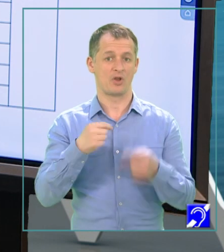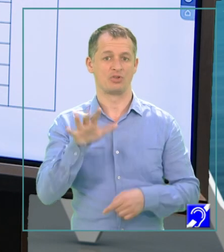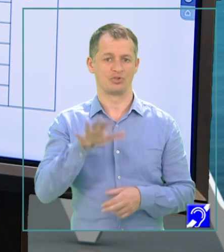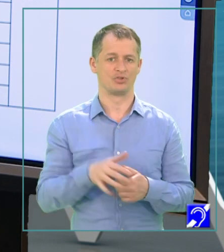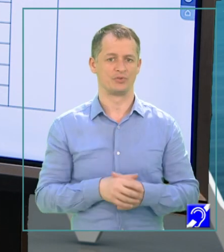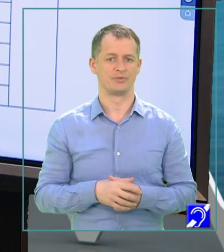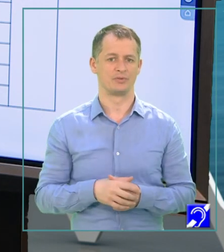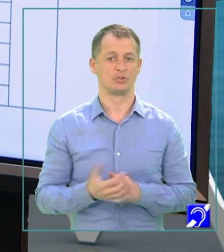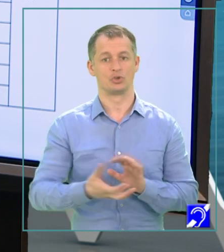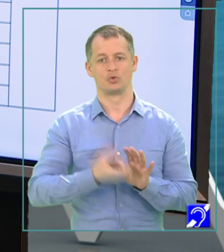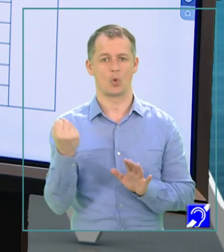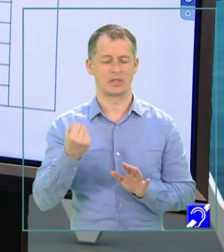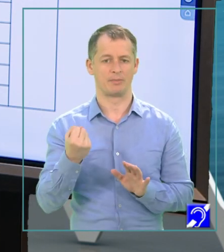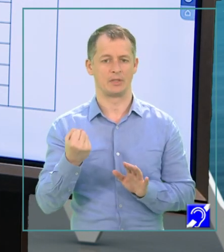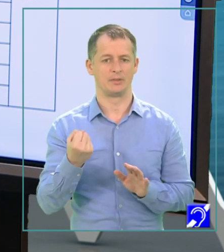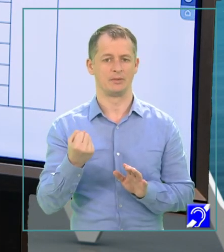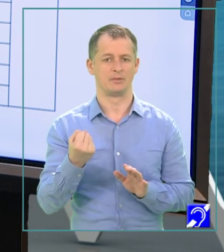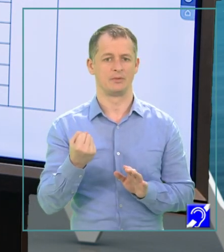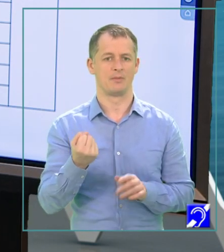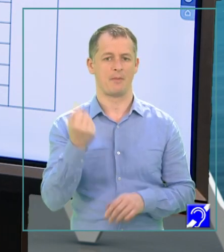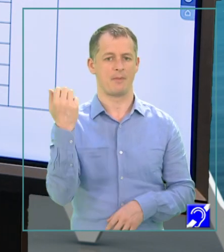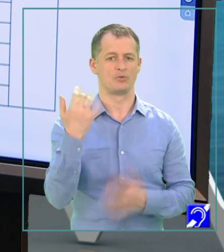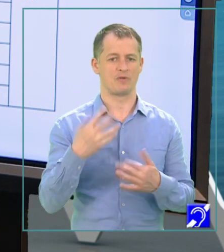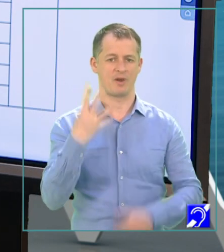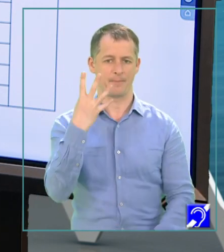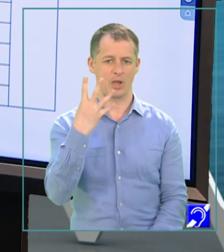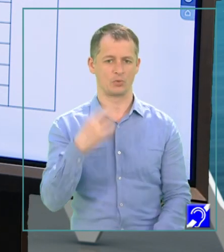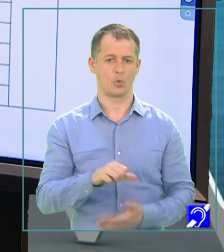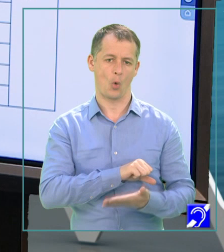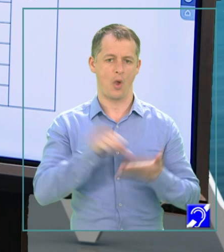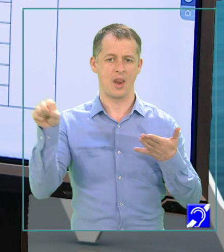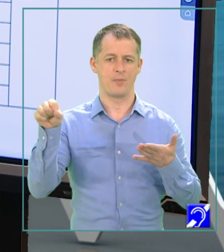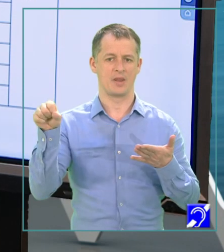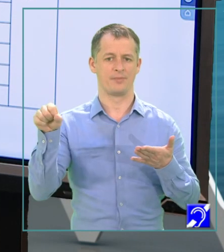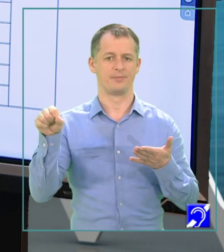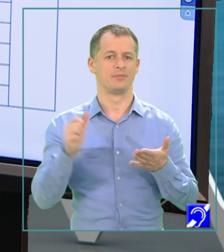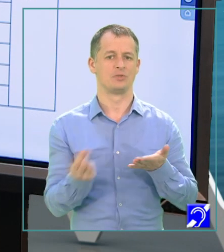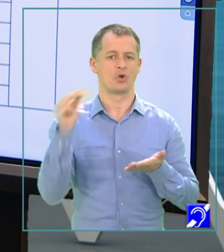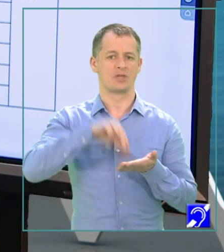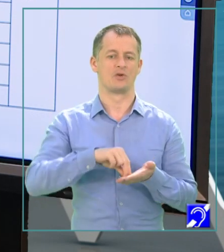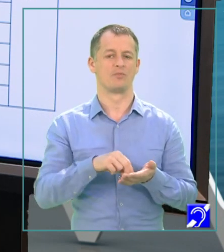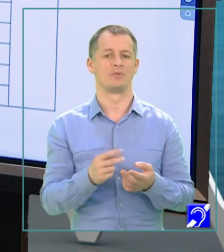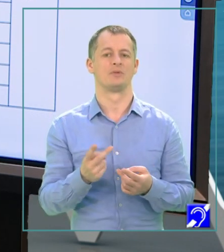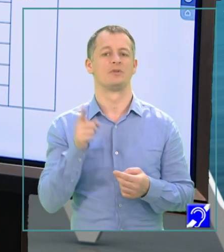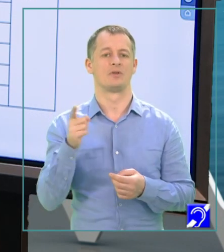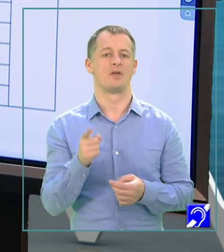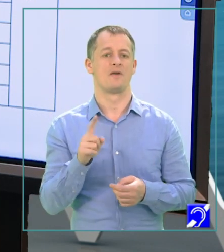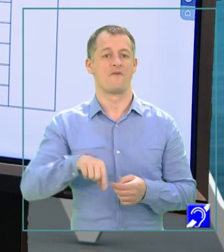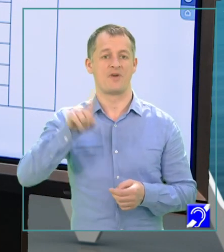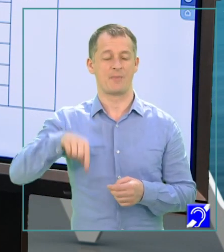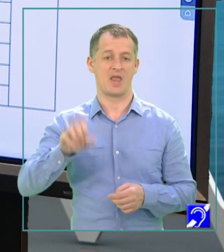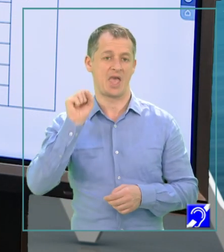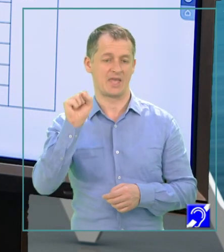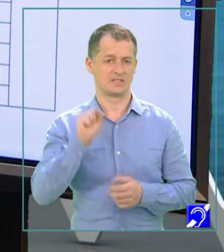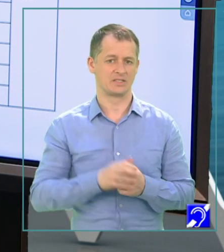Apoi, scoatem cifra 4, o eliminăm și o adăugăm la variabila S. S